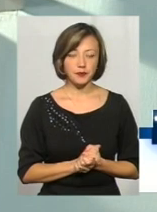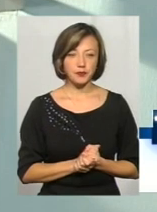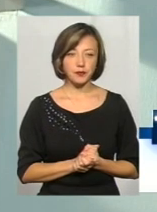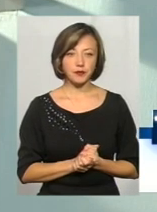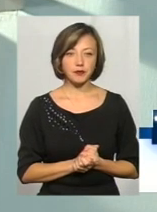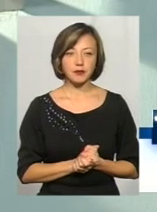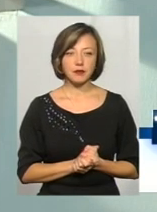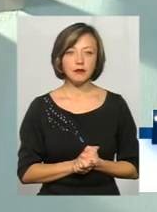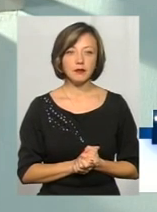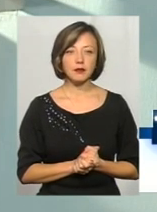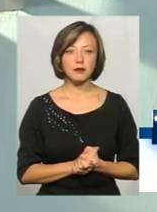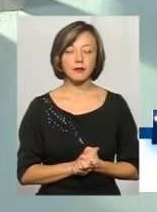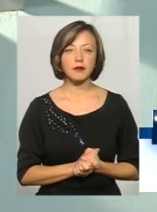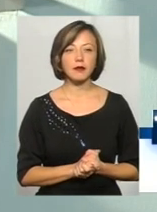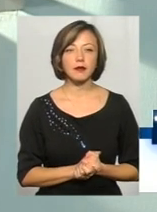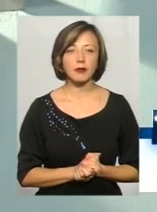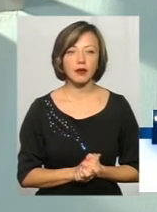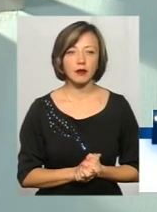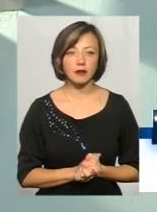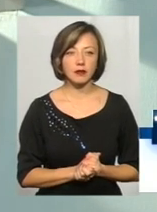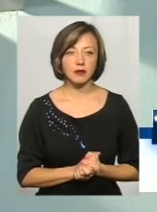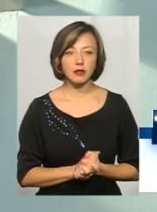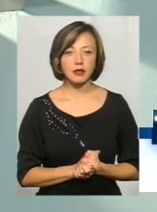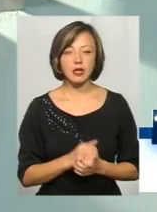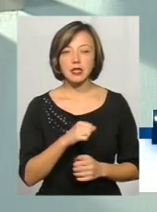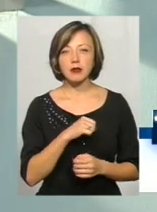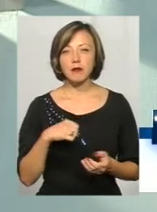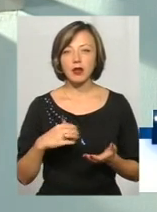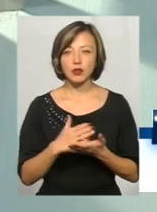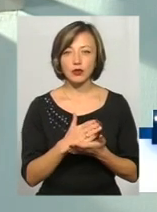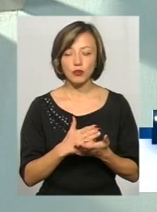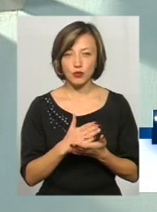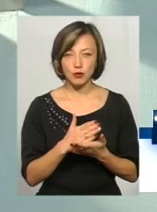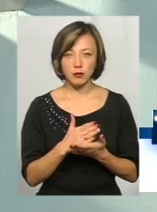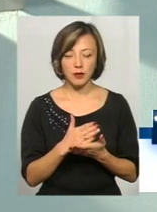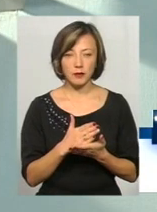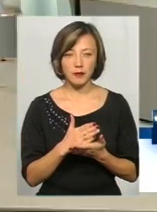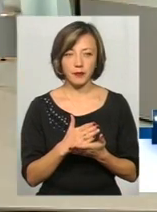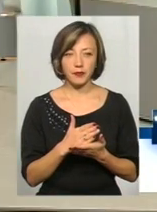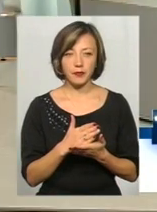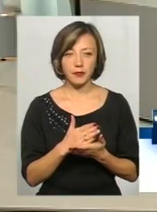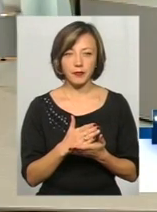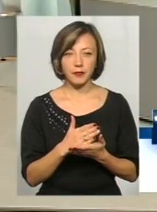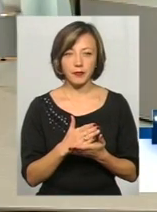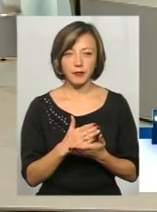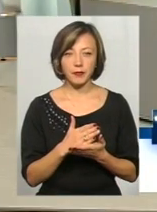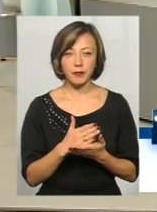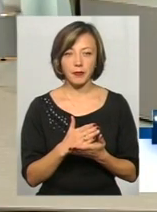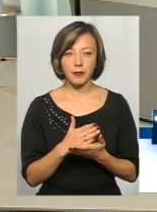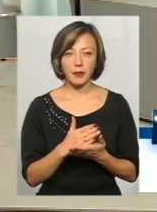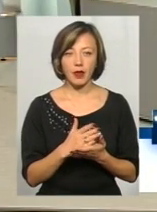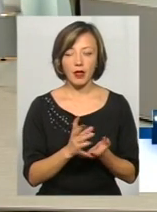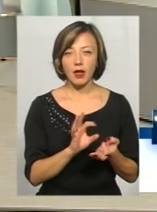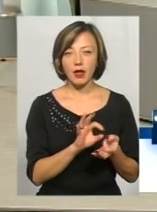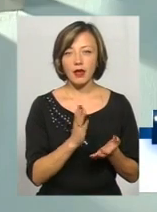Сама служба, скажімо, я вже не буду казати, який це етап ланцюга, я працюю в такому ланцюгу, як служба